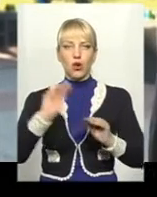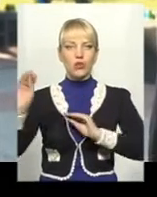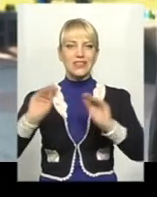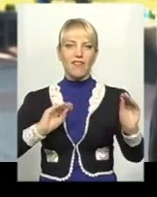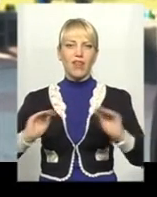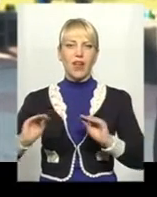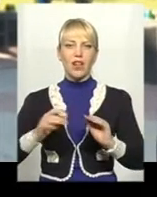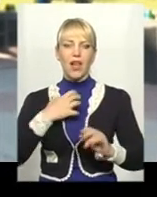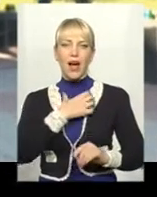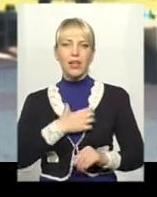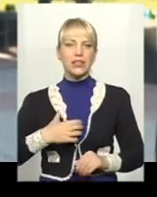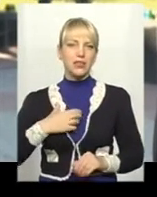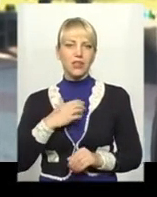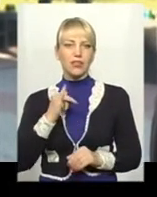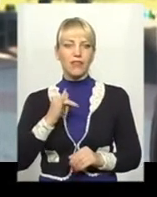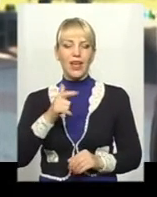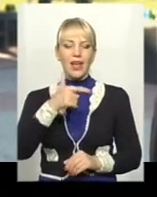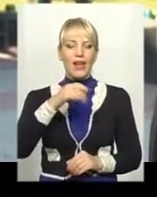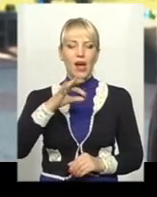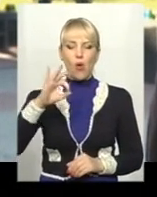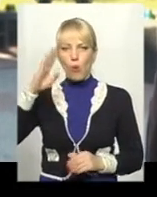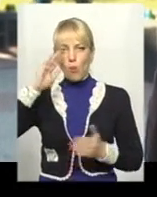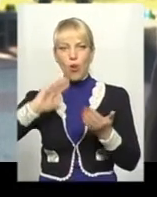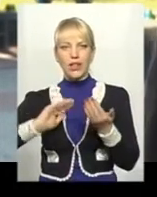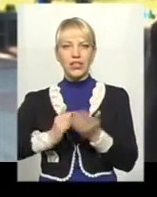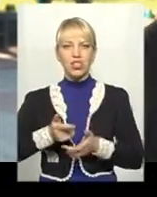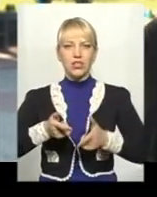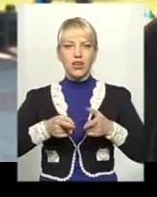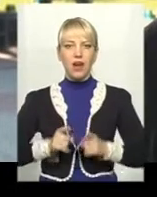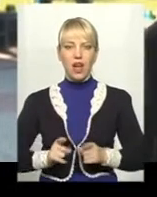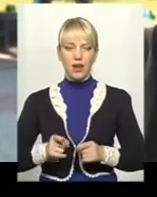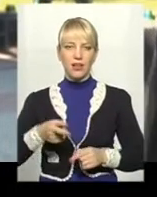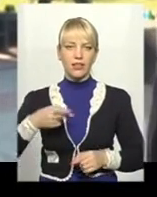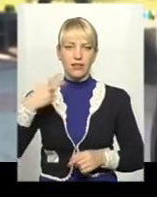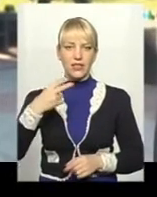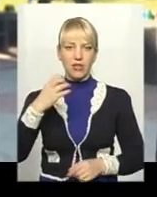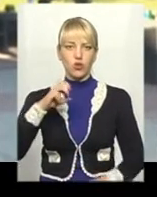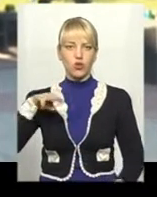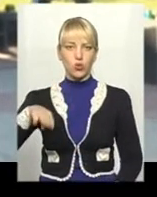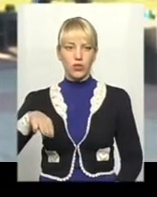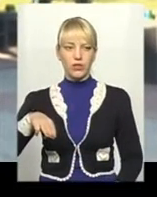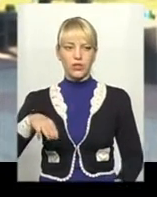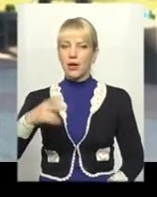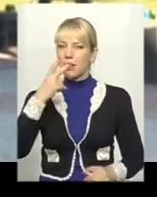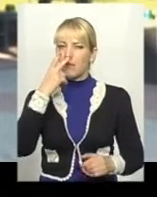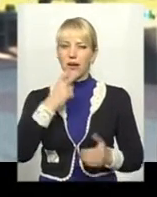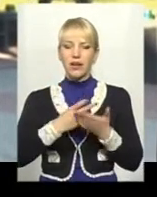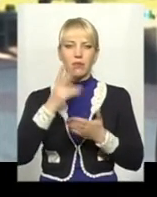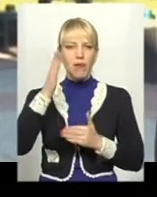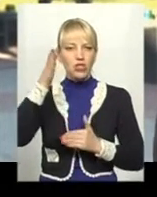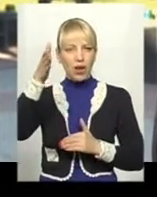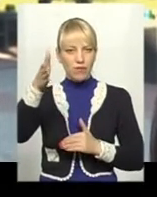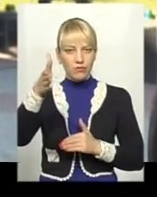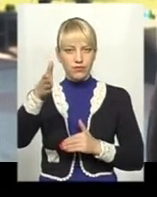в геополітичних реаліях ХХ століття. Передбачила, практично передбачив,